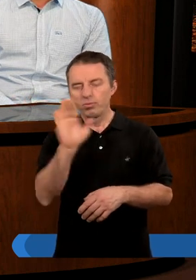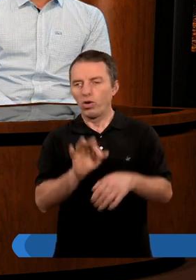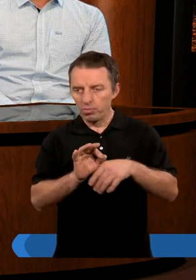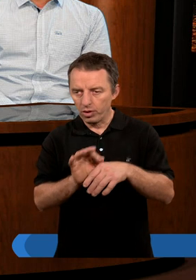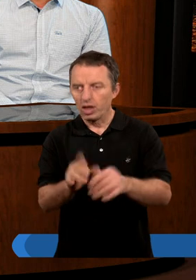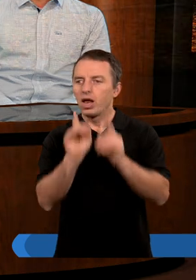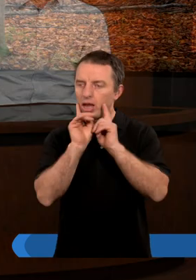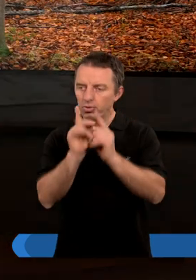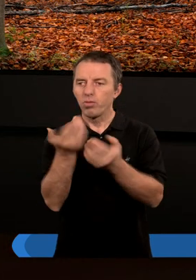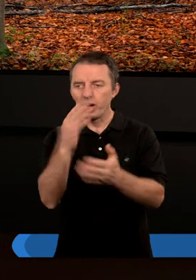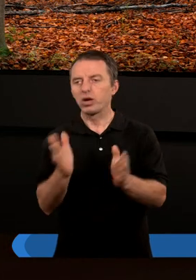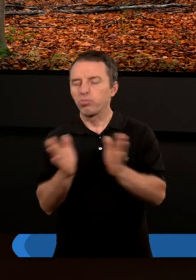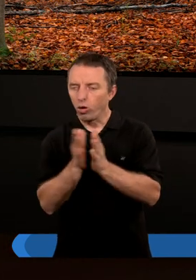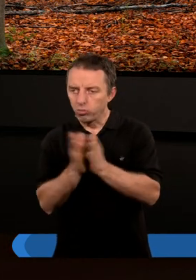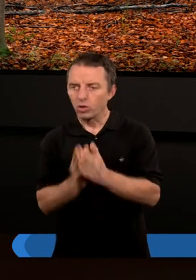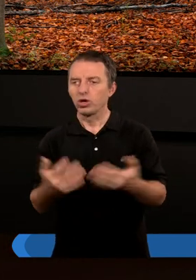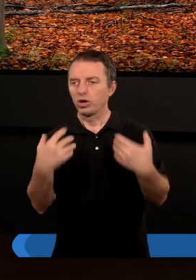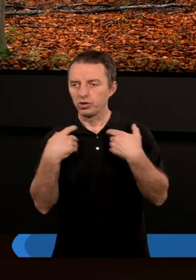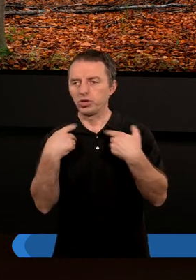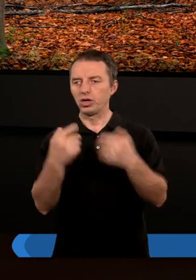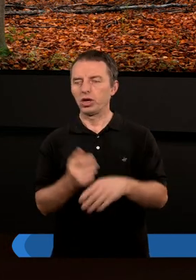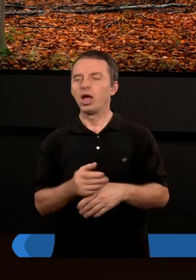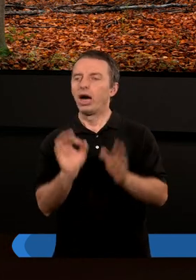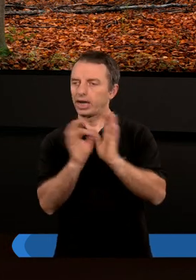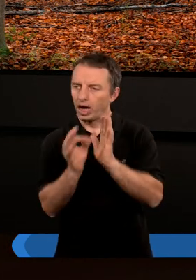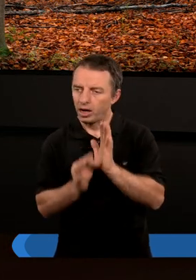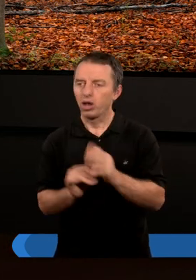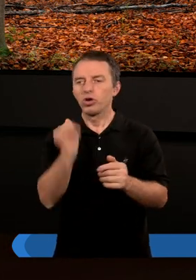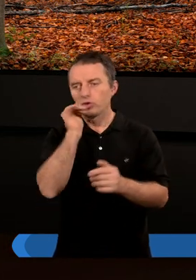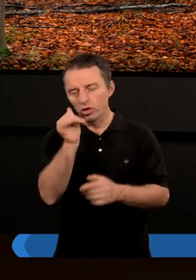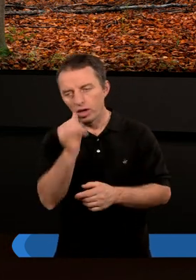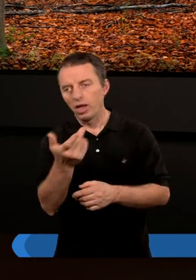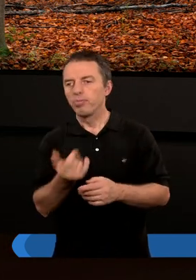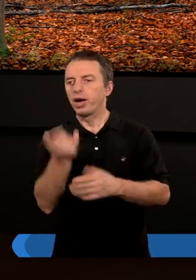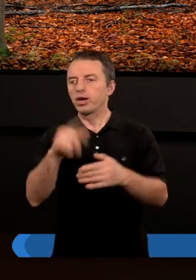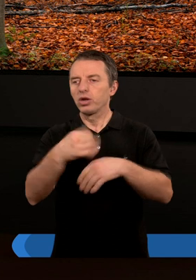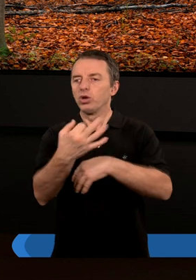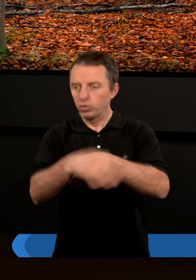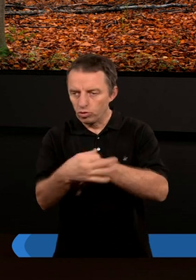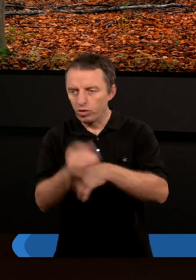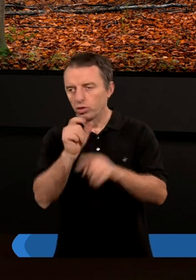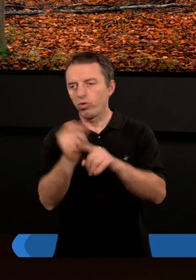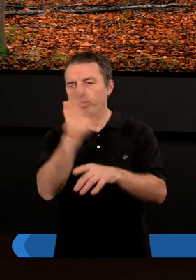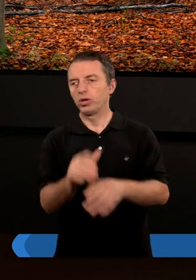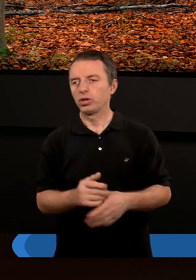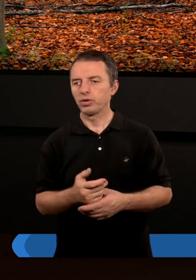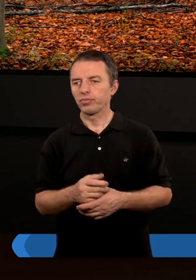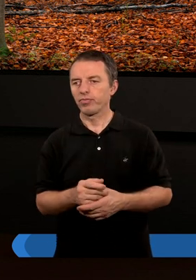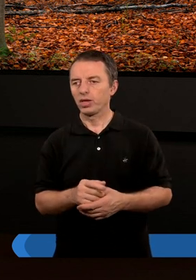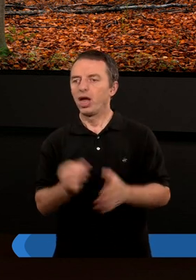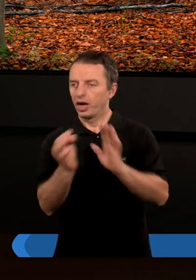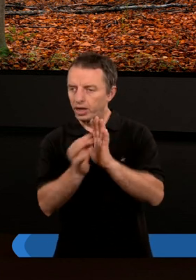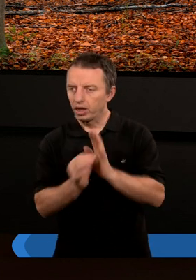że jak będę prowadził takie naprawdę bardzo pobożne życie, czyli regularnie, codziennie, nawet parę razy dziennie studiował Słowo Boże,